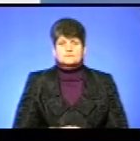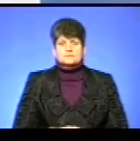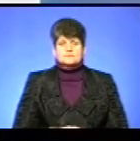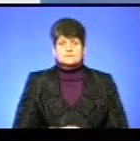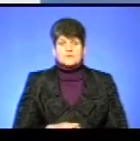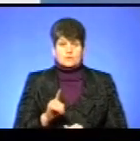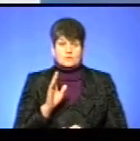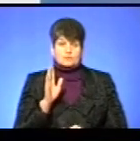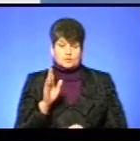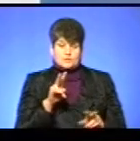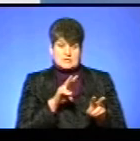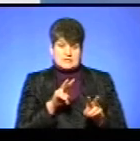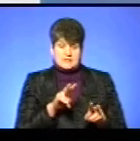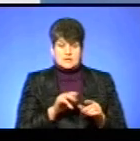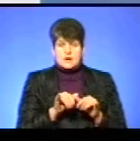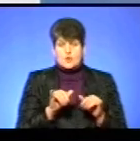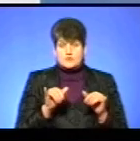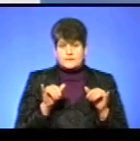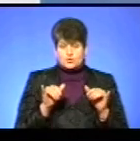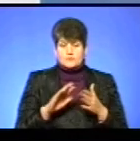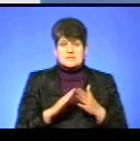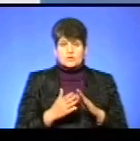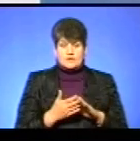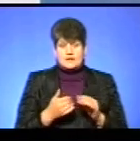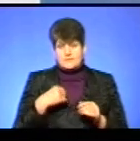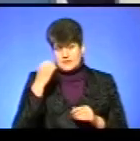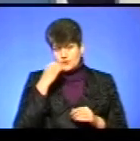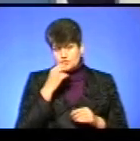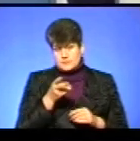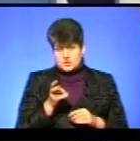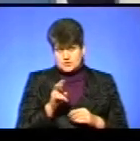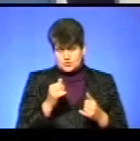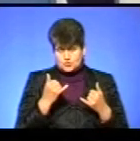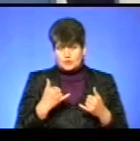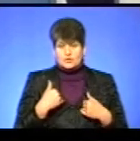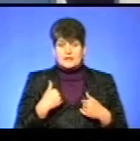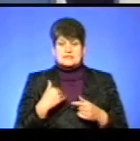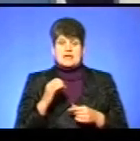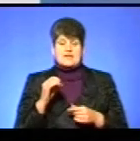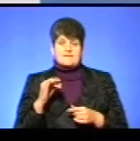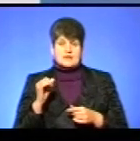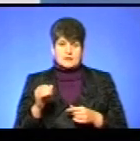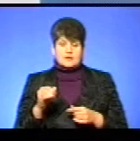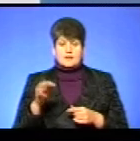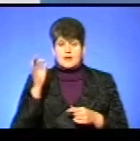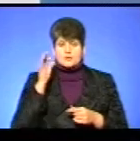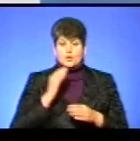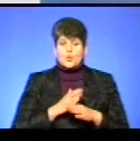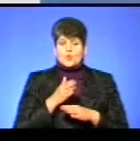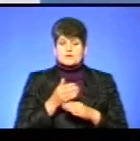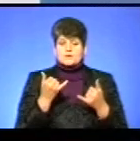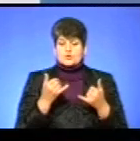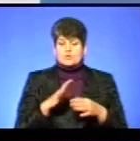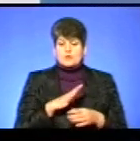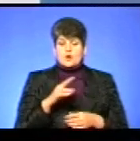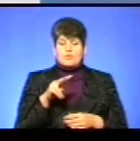Що ж ми будемо стежити за розвитком ситуації, я вам дякую, що прийшли сьогодні до нас на ефір. А глядачам нагадую, гостями сьогодні у нас були